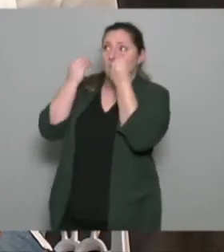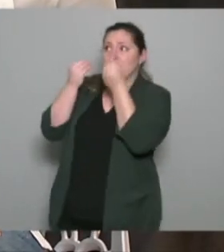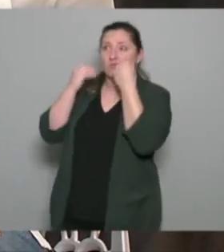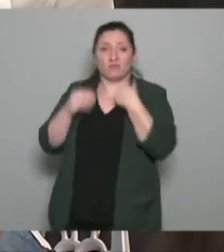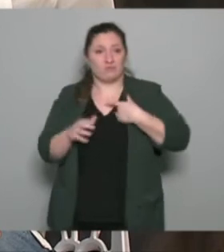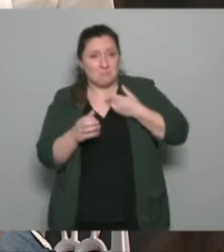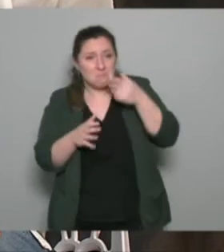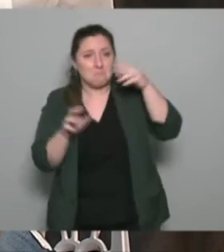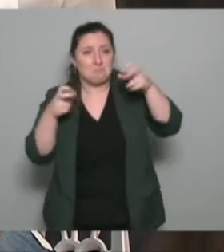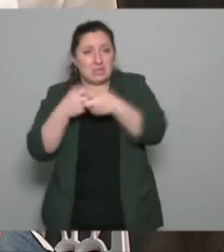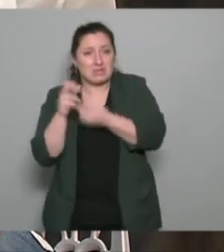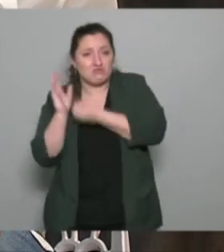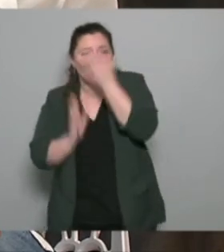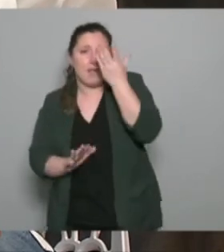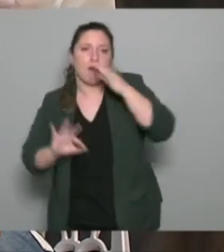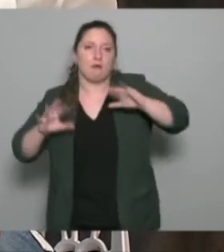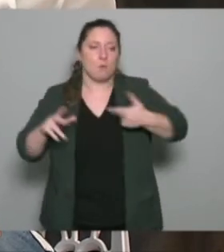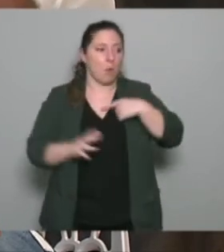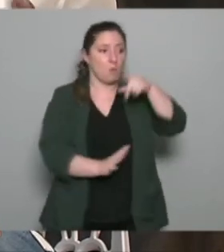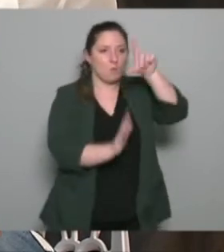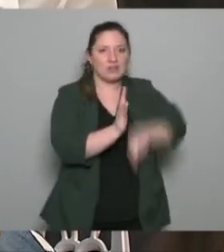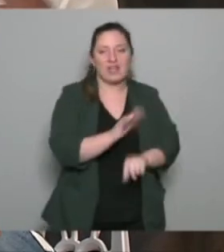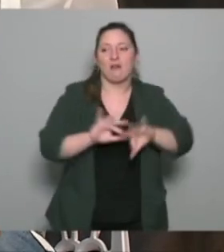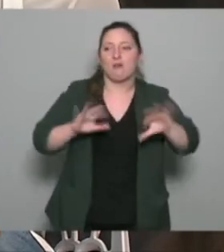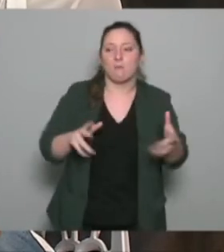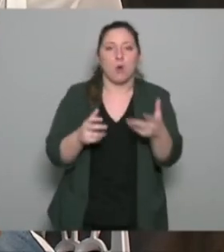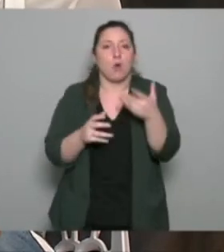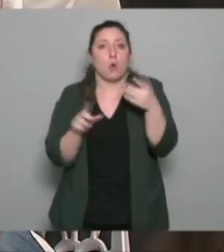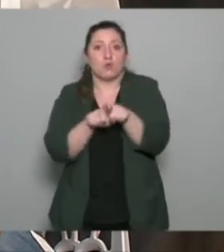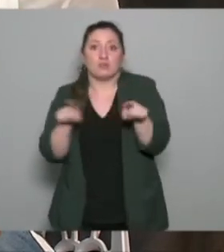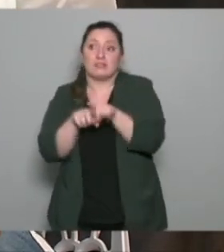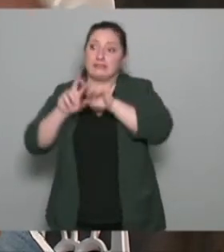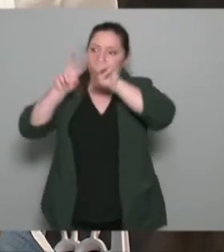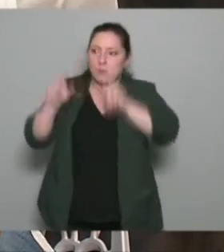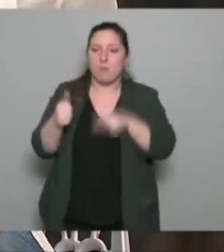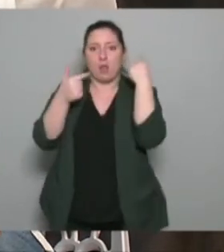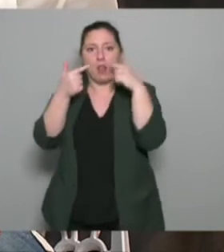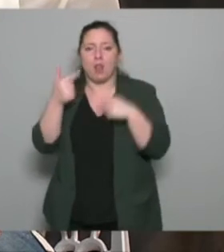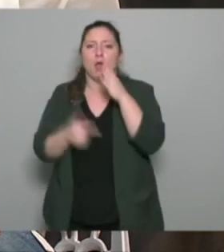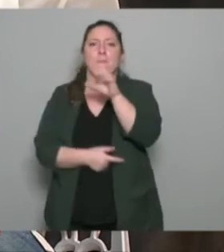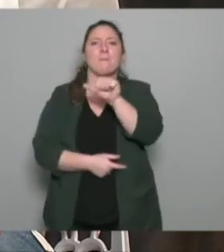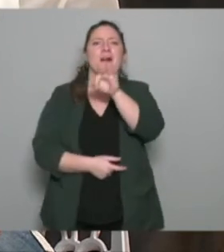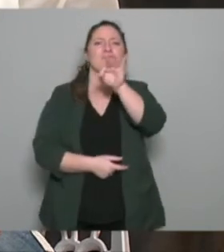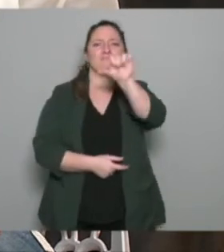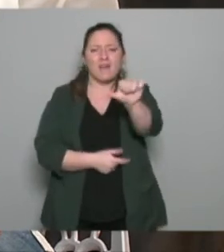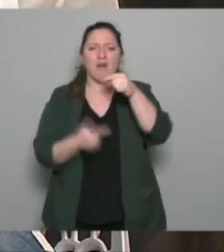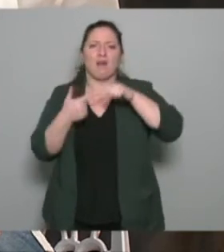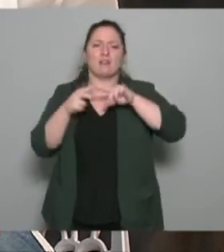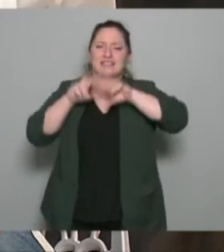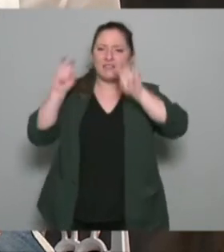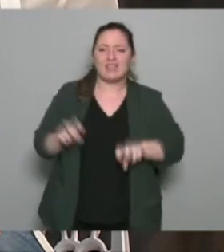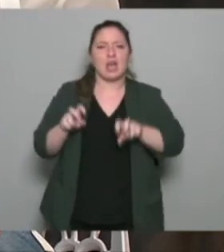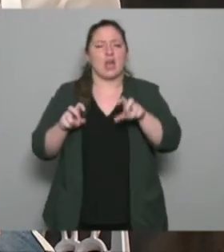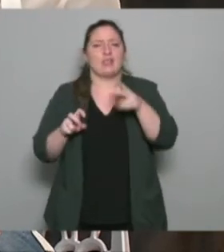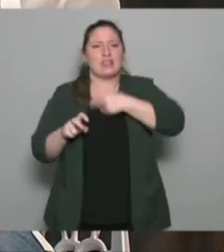de l'ensemble des formations animateurs animations BAFA certificat fédéral diplômé d'état c'est toutes ces questions que Dylan se pose